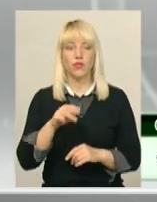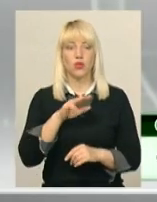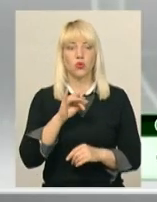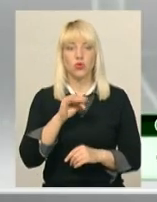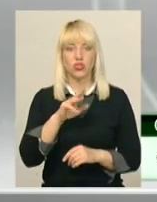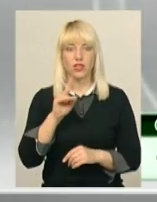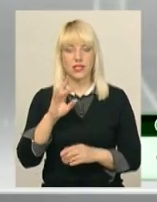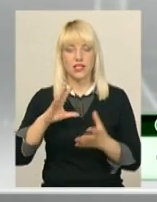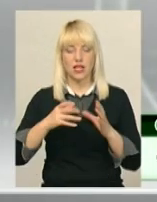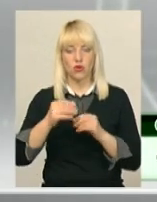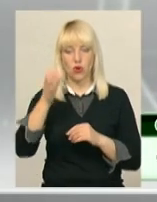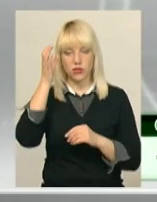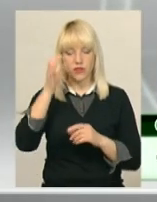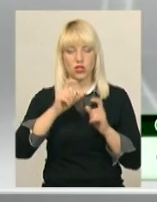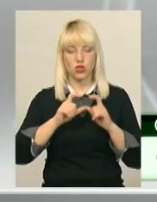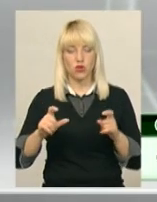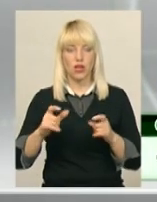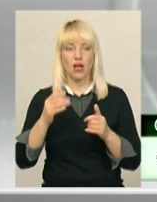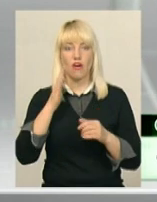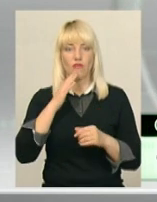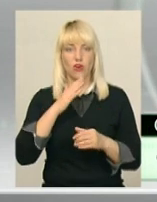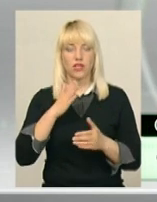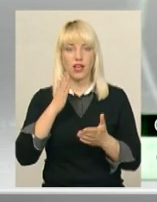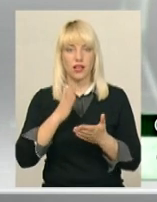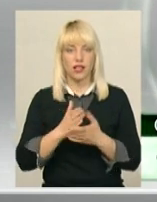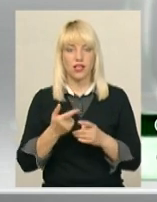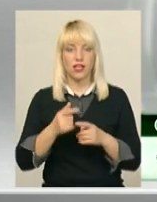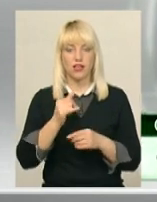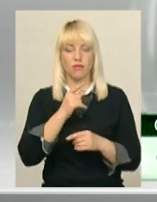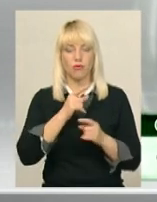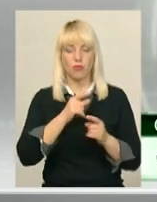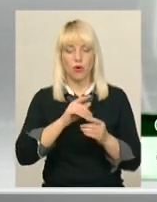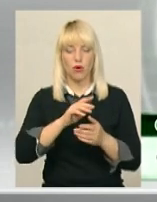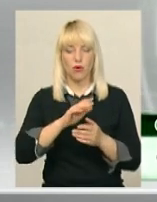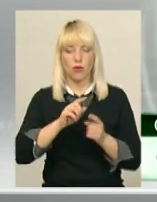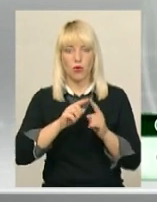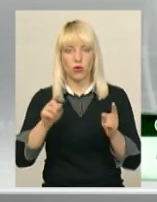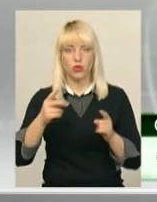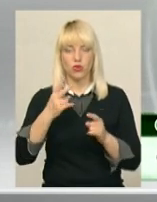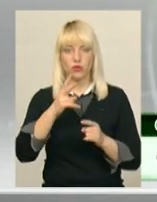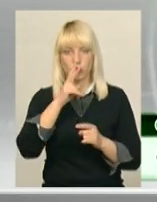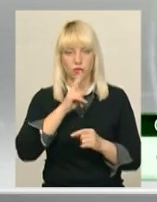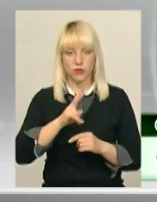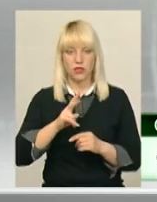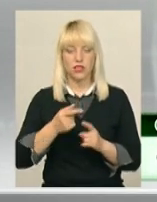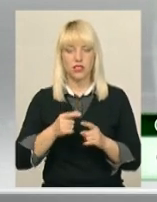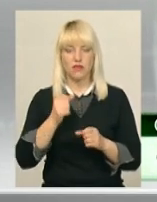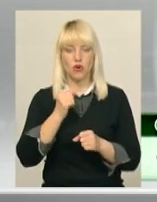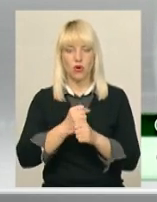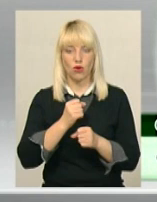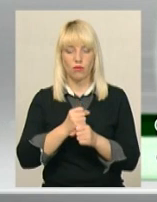загальноосвітній школі наразі вода підведена. Впротягом двох останніх місяців роботи по підведенню води до